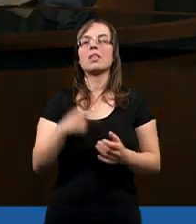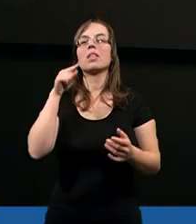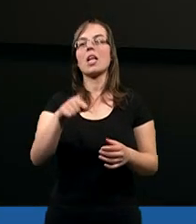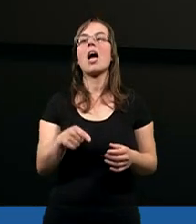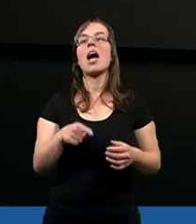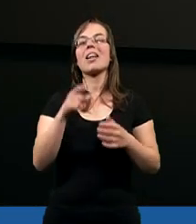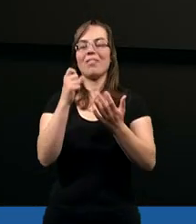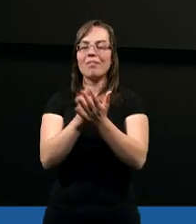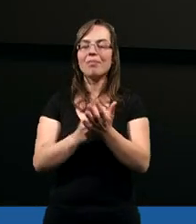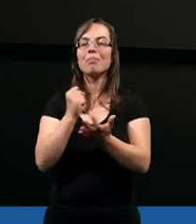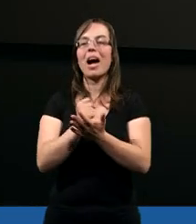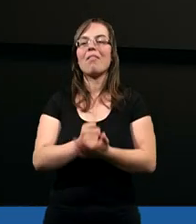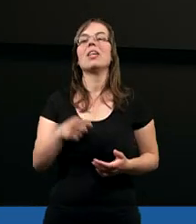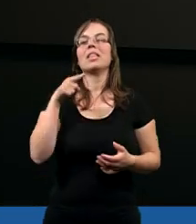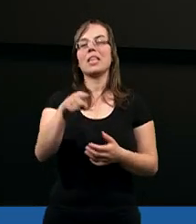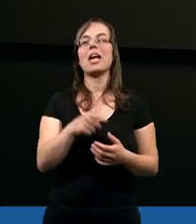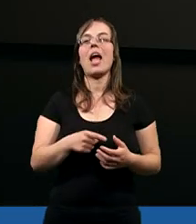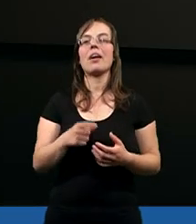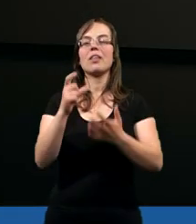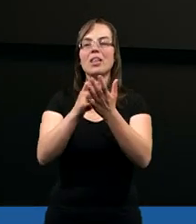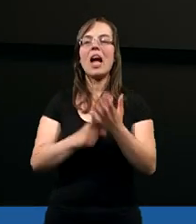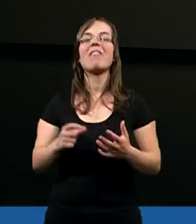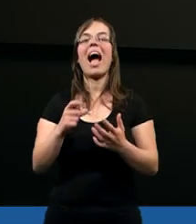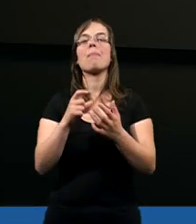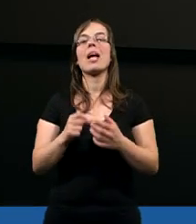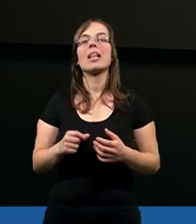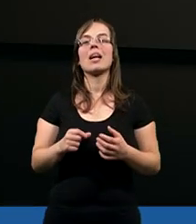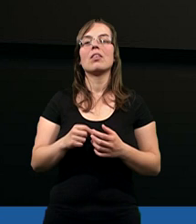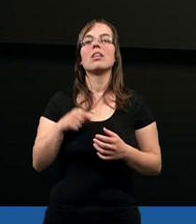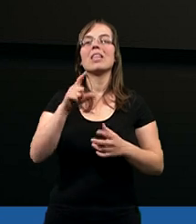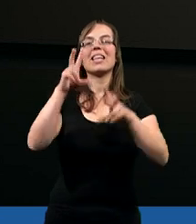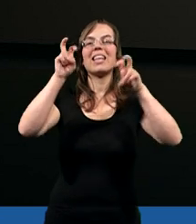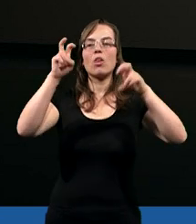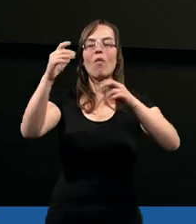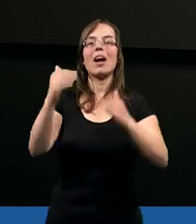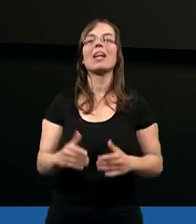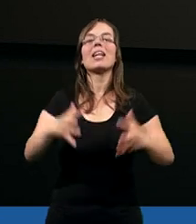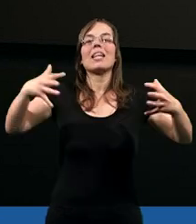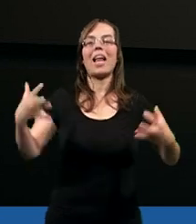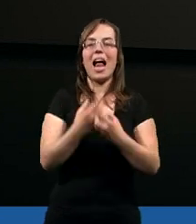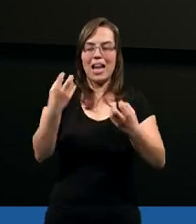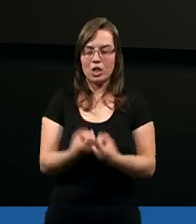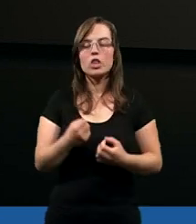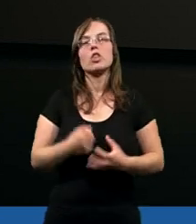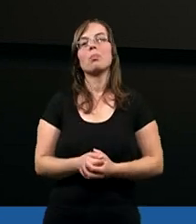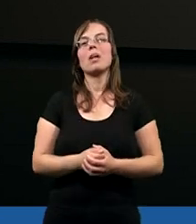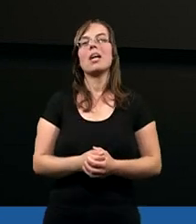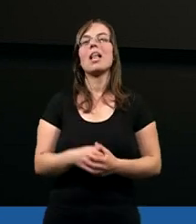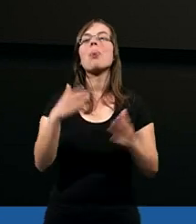Ten wątek w tych fragmentach cytowanych znaleźliśmy.